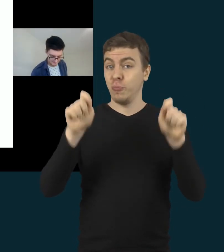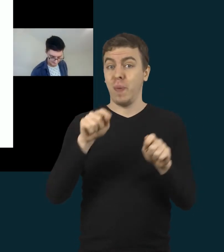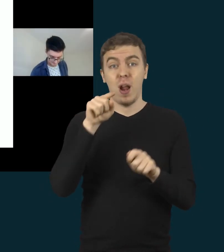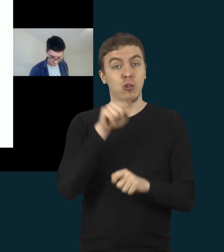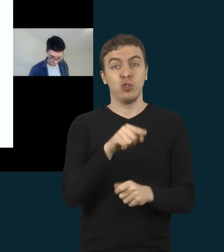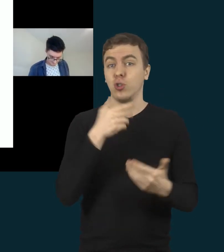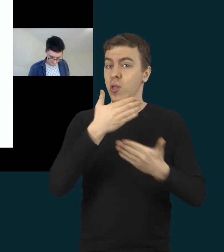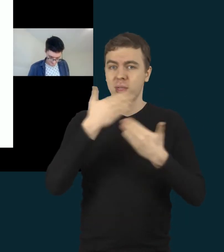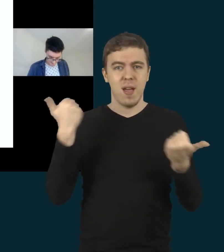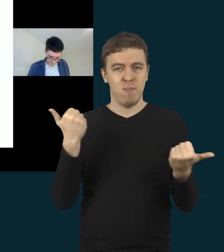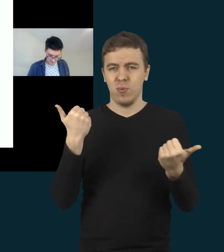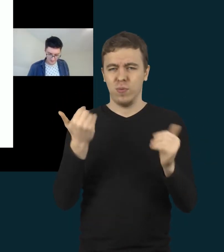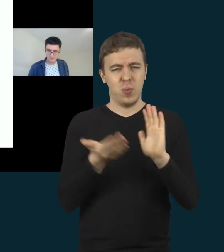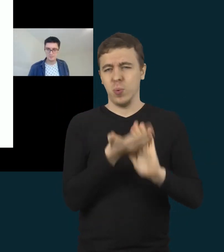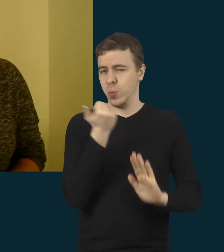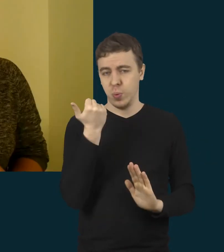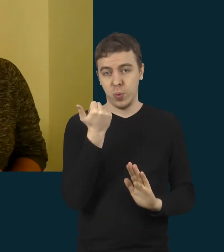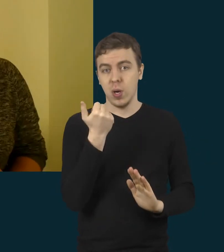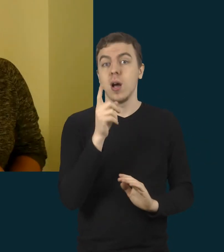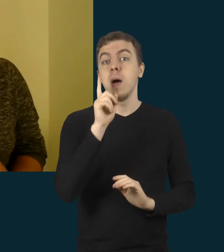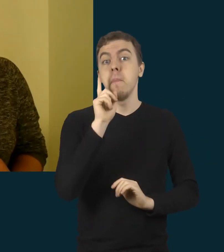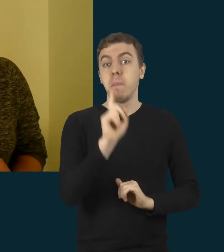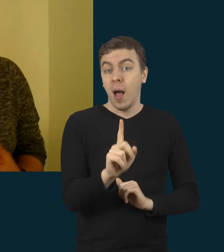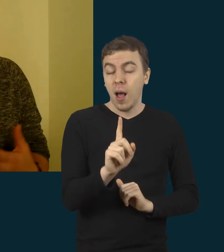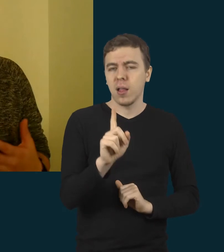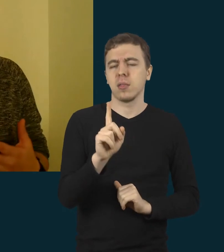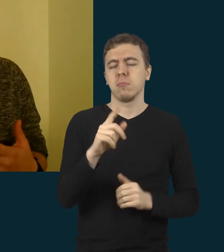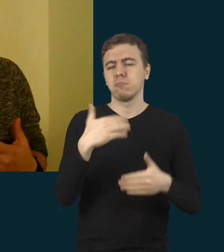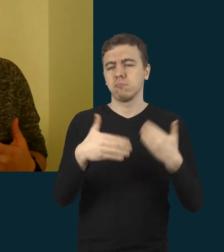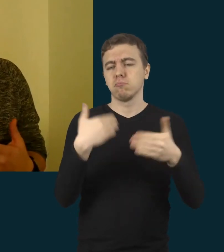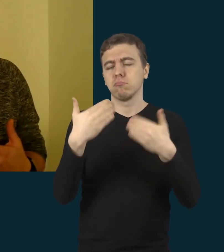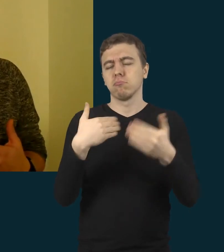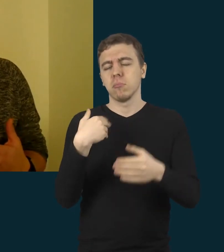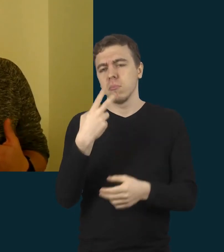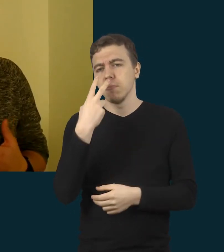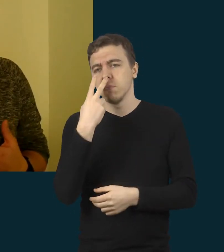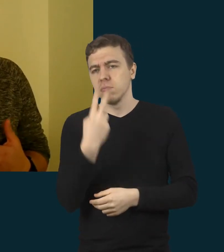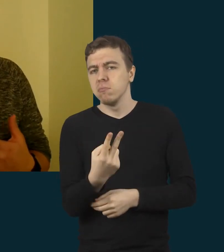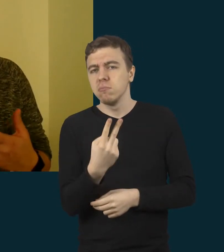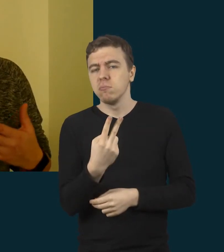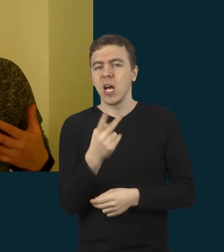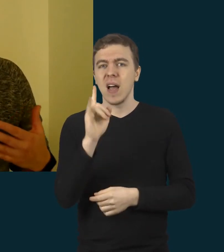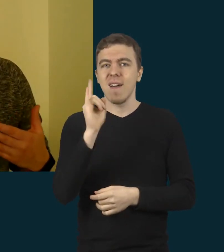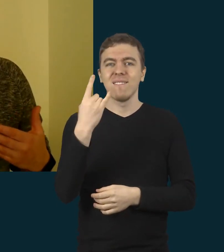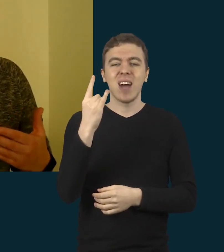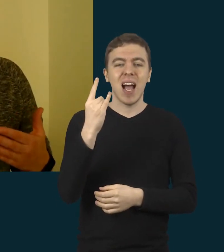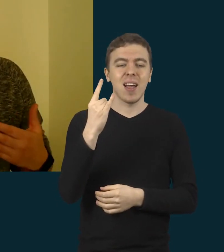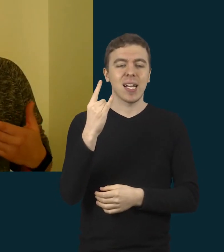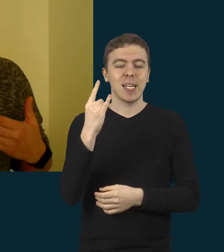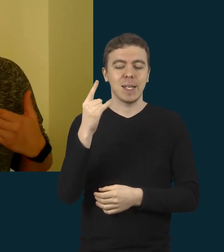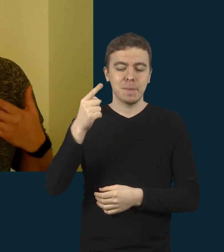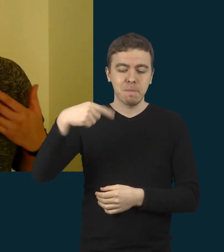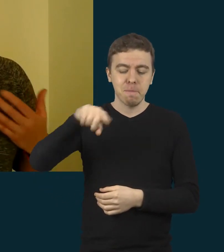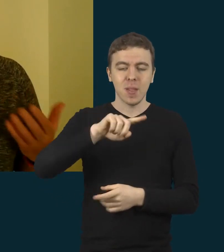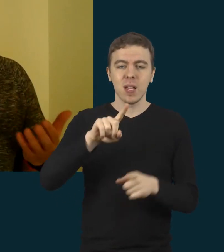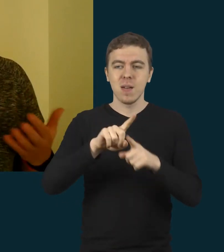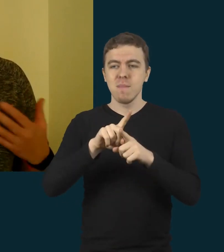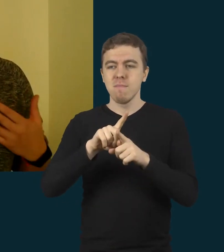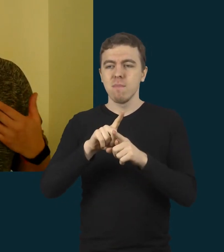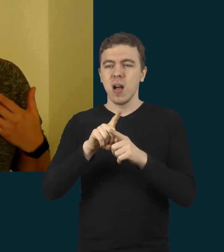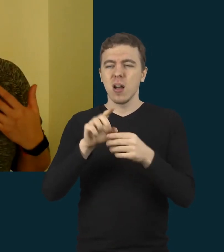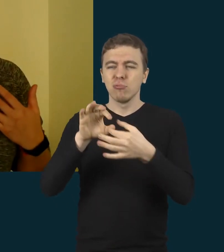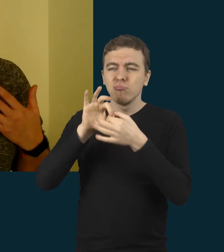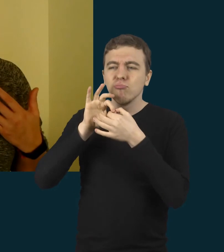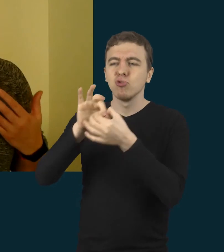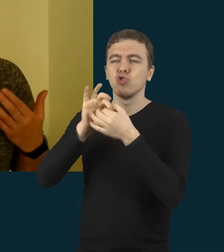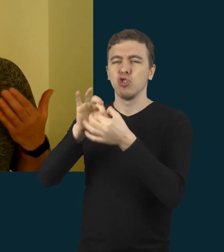dalies būtent pamokoj, bet vėliau mes pastebėjom, kad vaikam trūksta būtent to asmeninio ryšio su